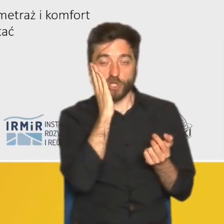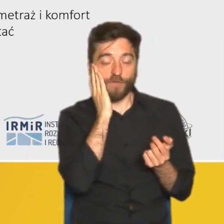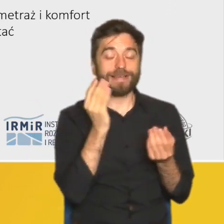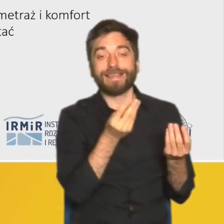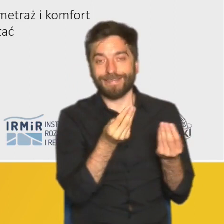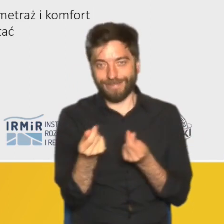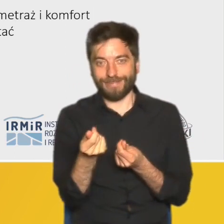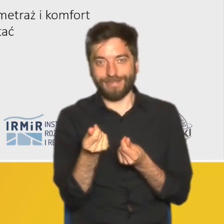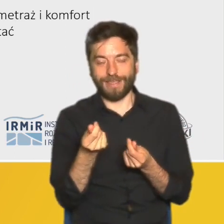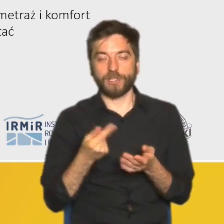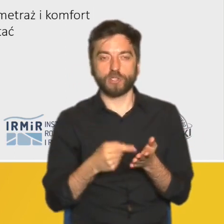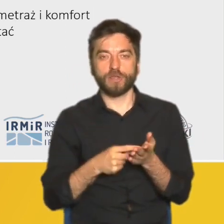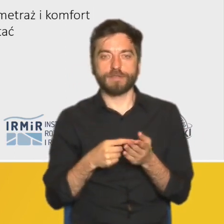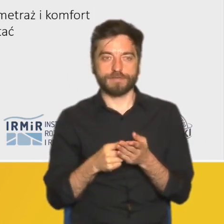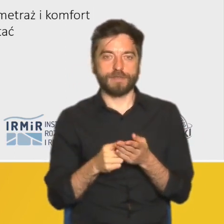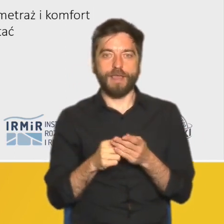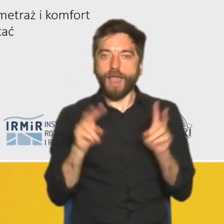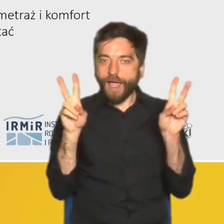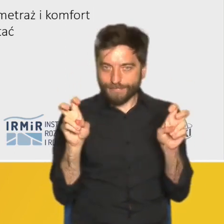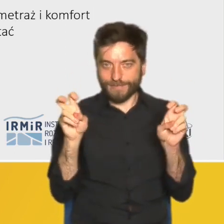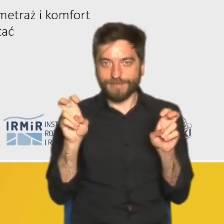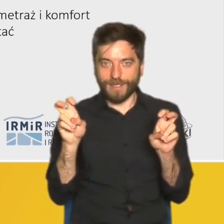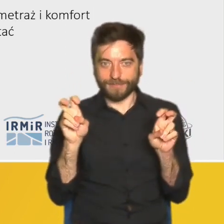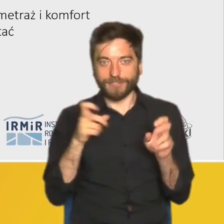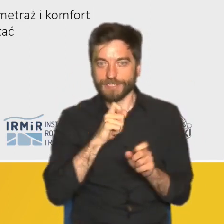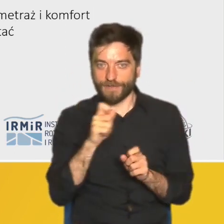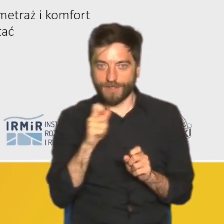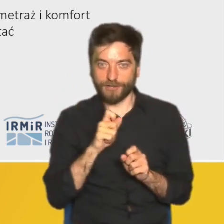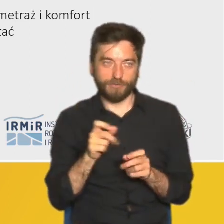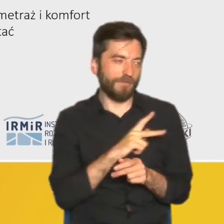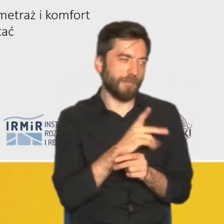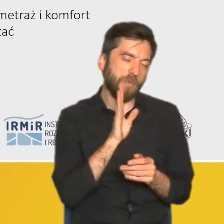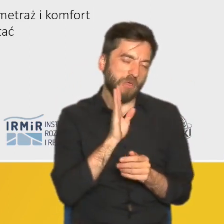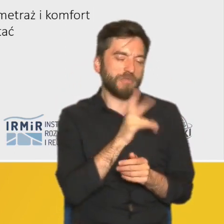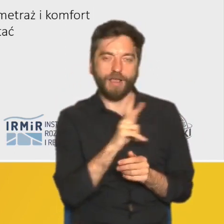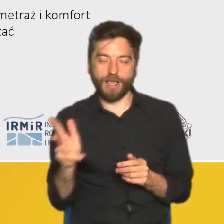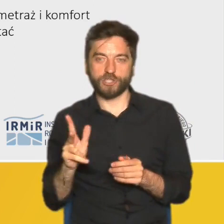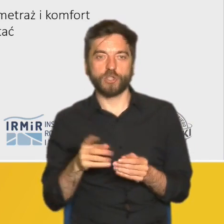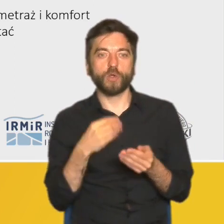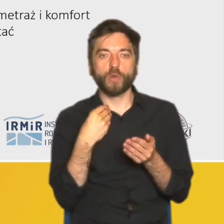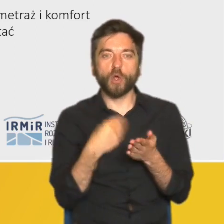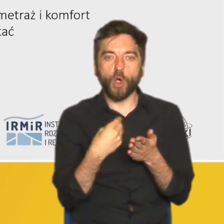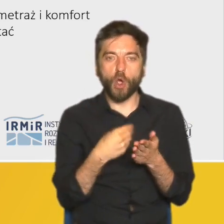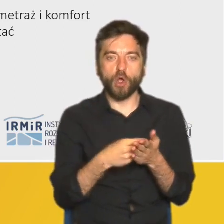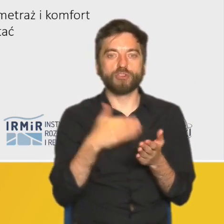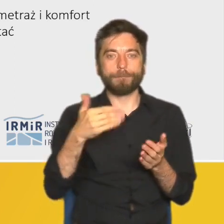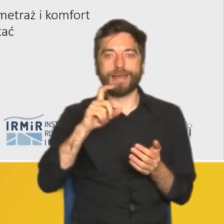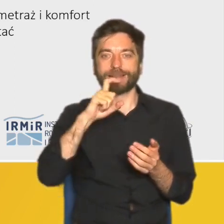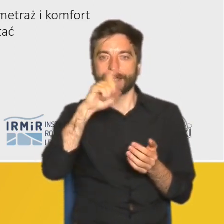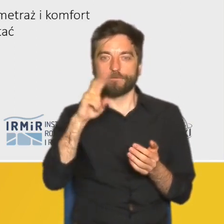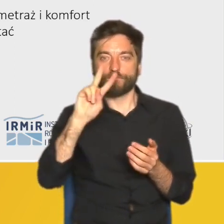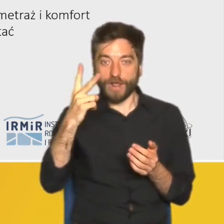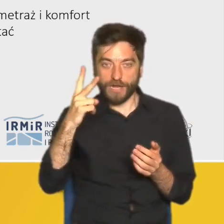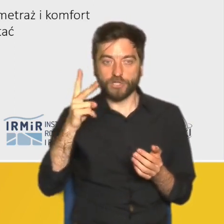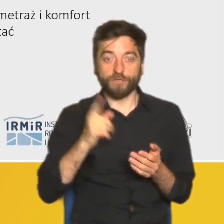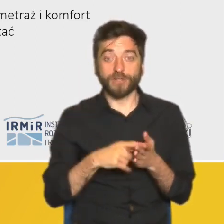ceny. To jest cytat z jednego z naszych wywiadów. Podobne pojawiały się absolutnie w każdym. Koszt zakupu metra kwadratowego nieruchomości w gminie ościennej